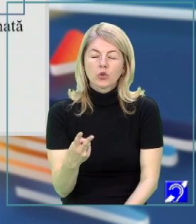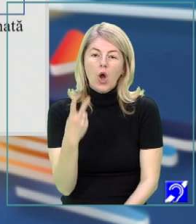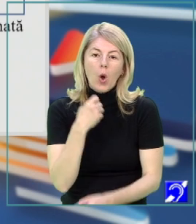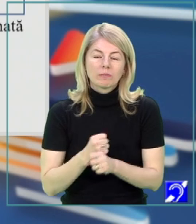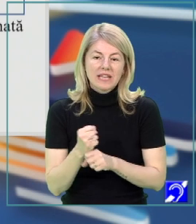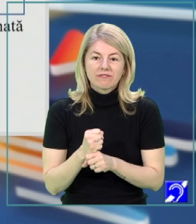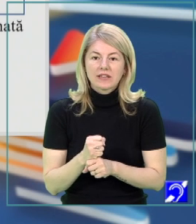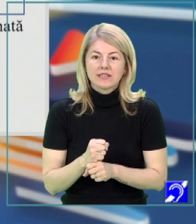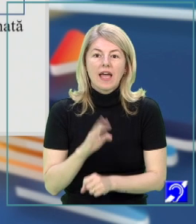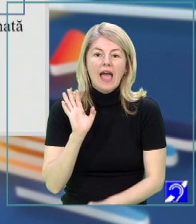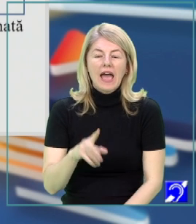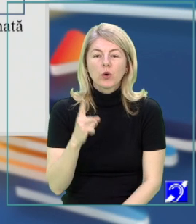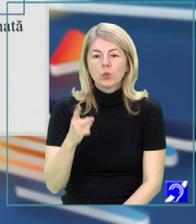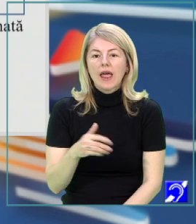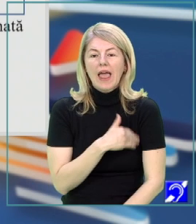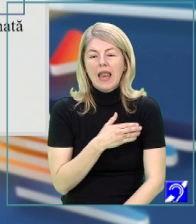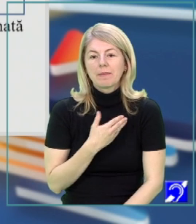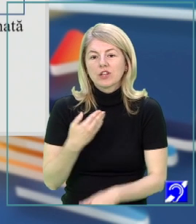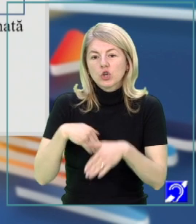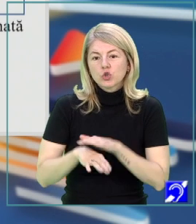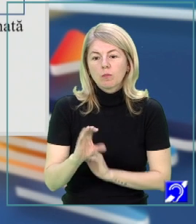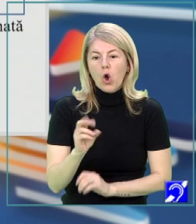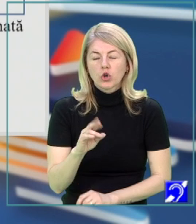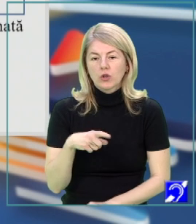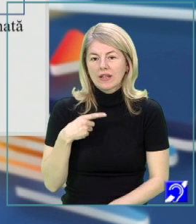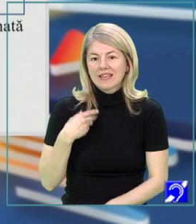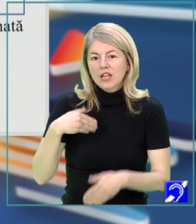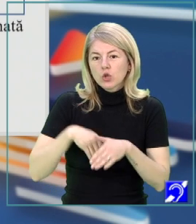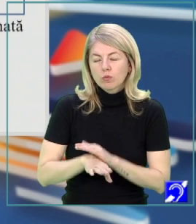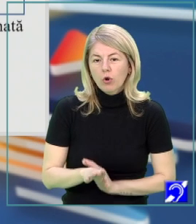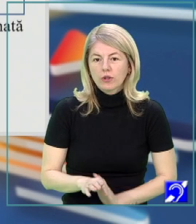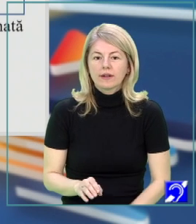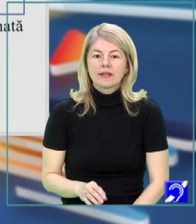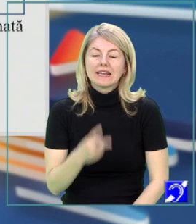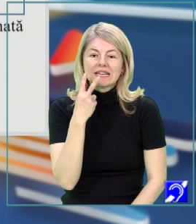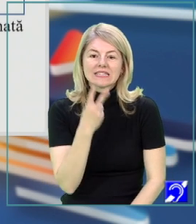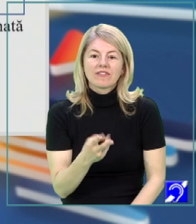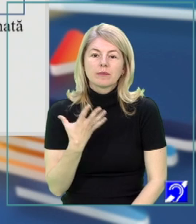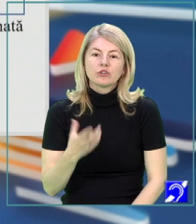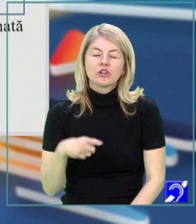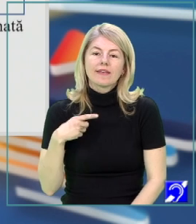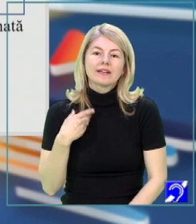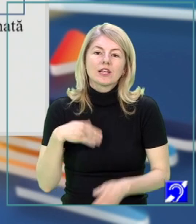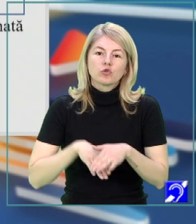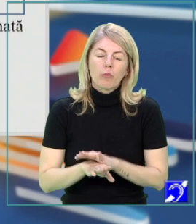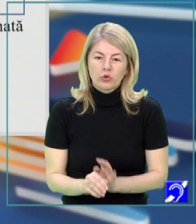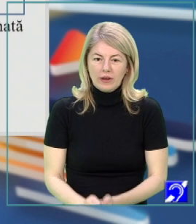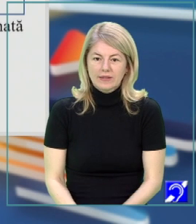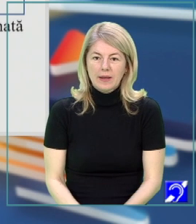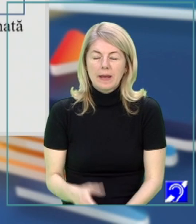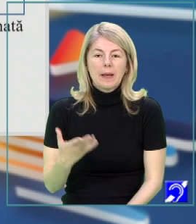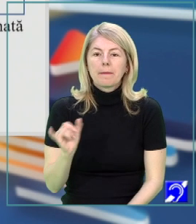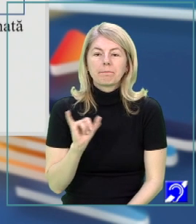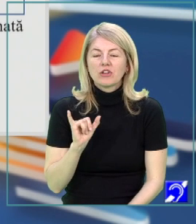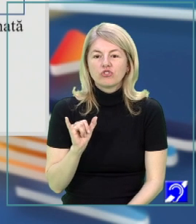observați că are un element subordonator, deci este clar că va fi o subordonată. Să vedem ce fel de subordonată este. Pe cine